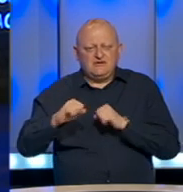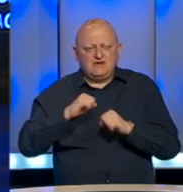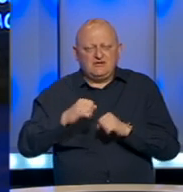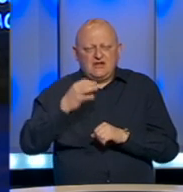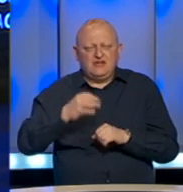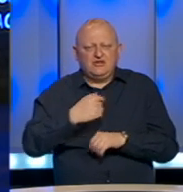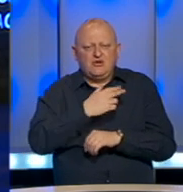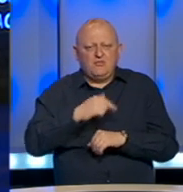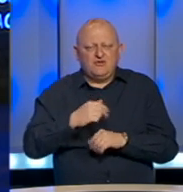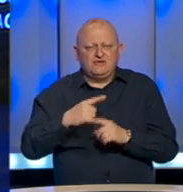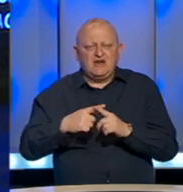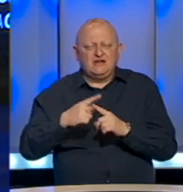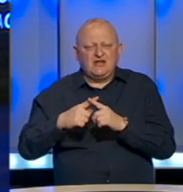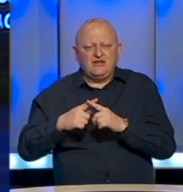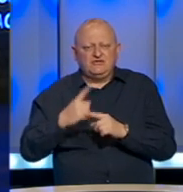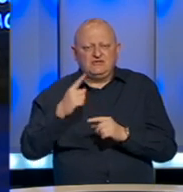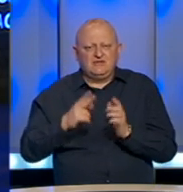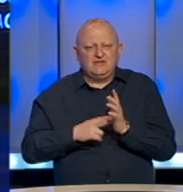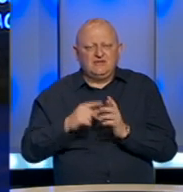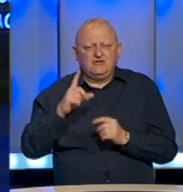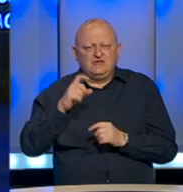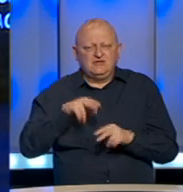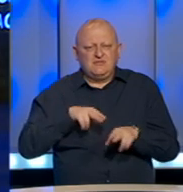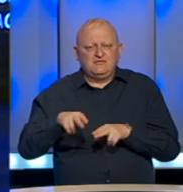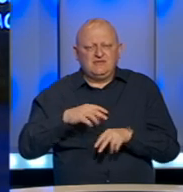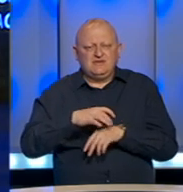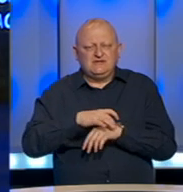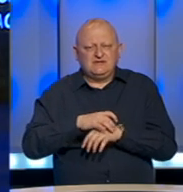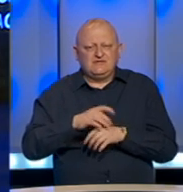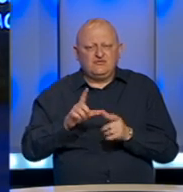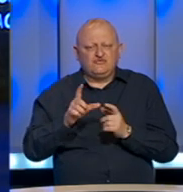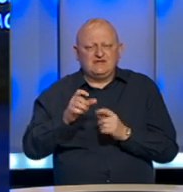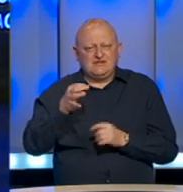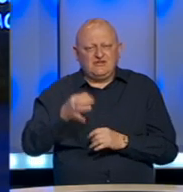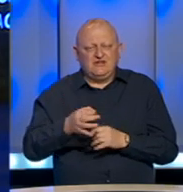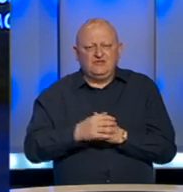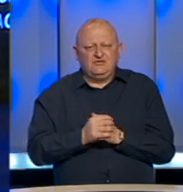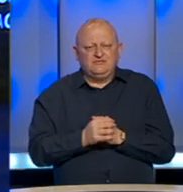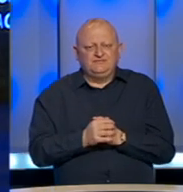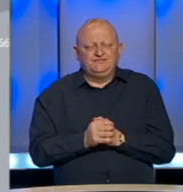kantonalne bolnice Hajrudina Havića i Nermine Ćemalović, ministrice zdravstva Unsko-Sanskog kantona.